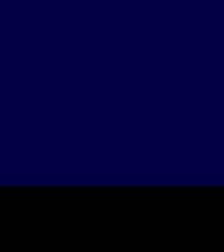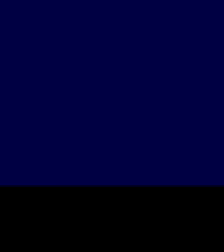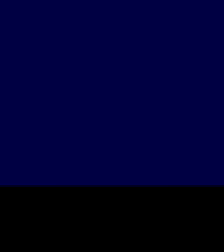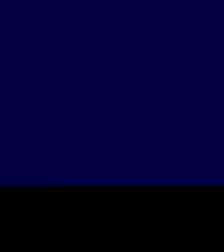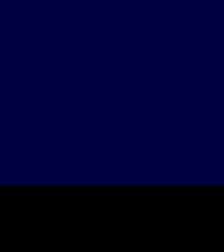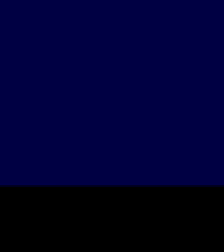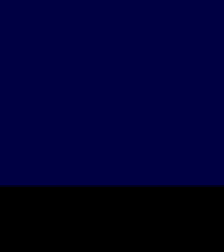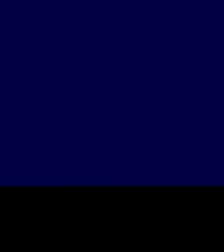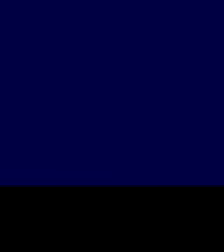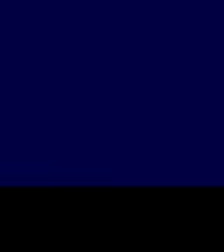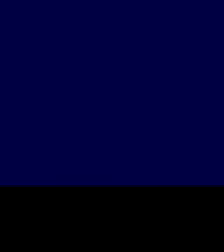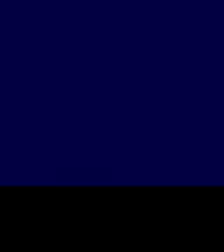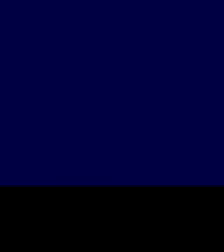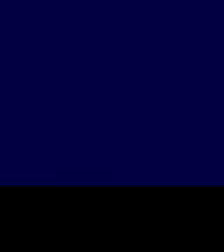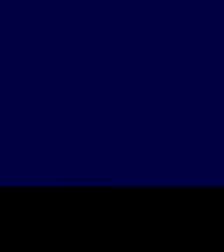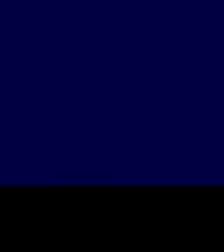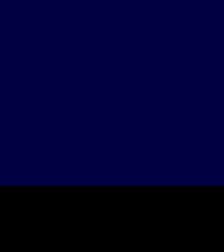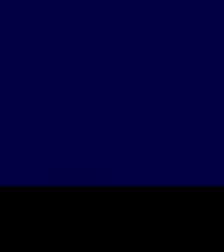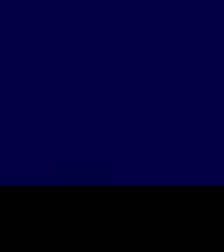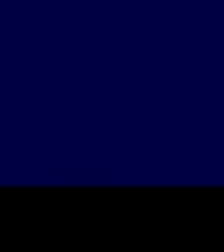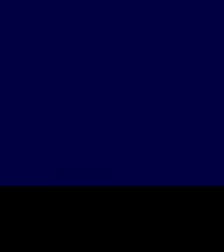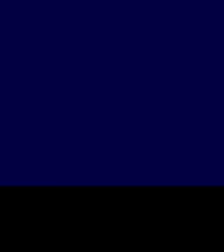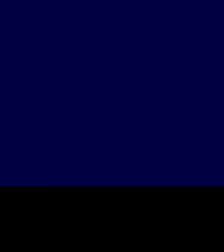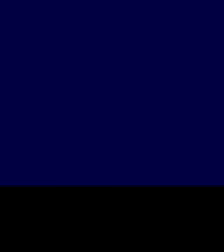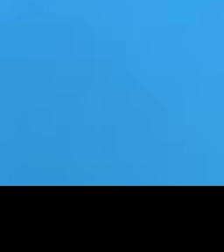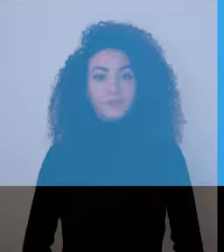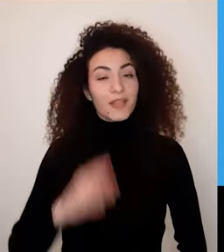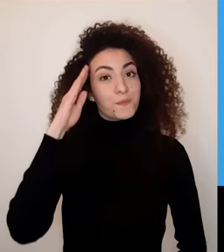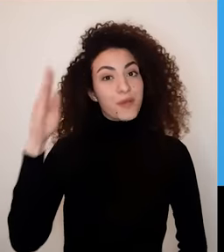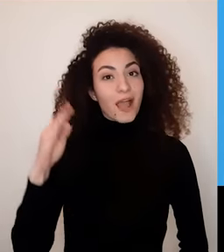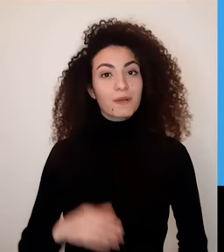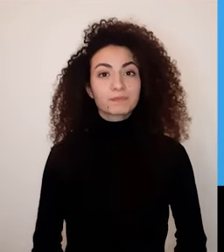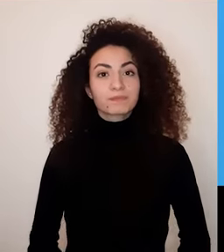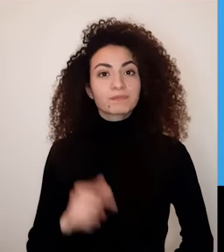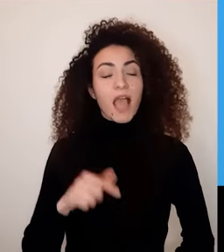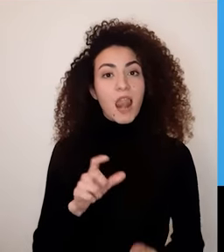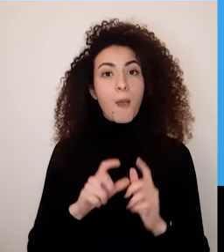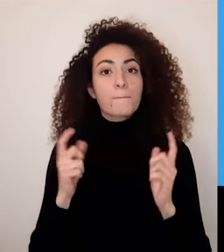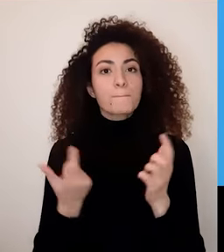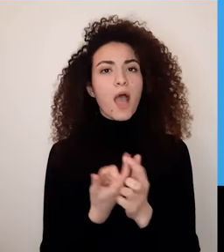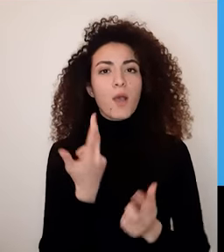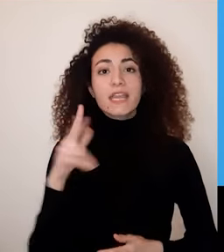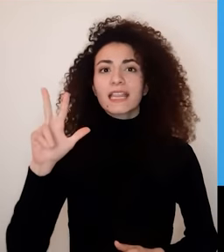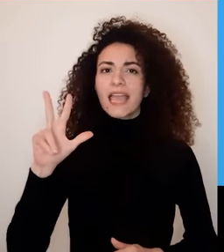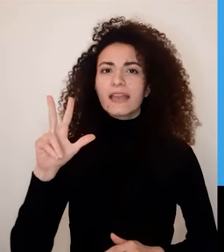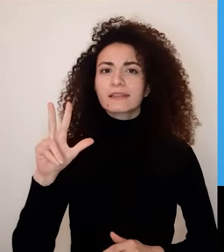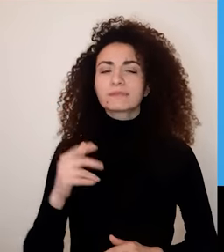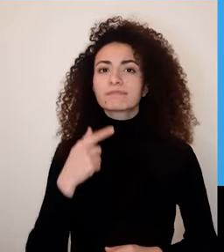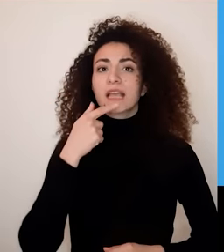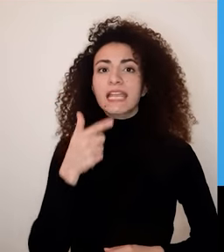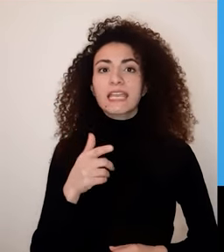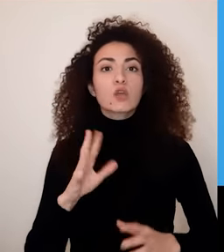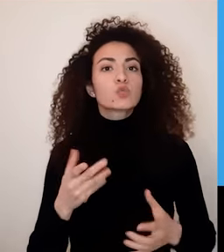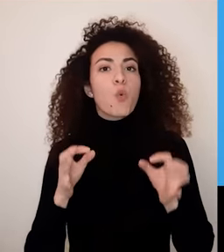الحب وحده ما بيكفي السر بنوعية العلاقة المتبادلة مرحبا وصلنا للمحور الثالث من الموك